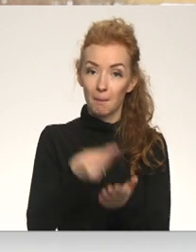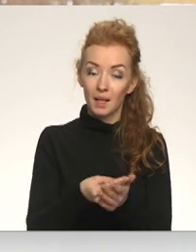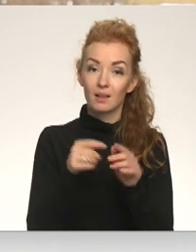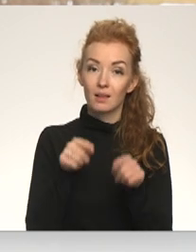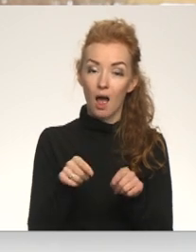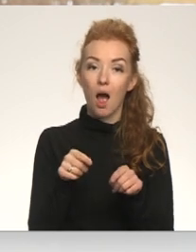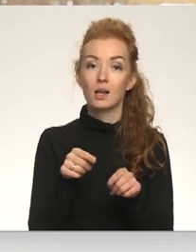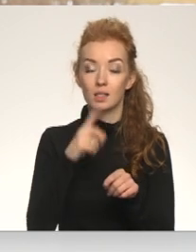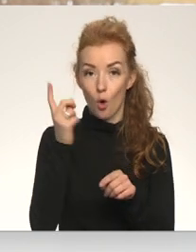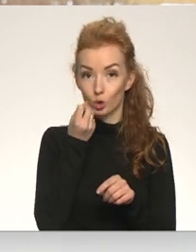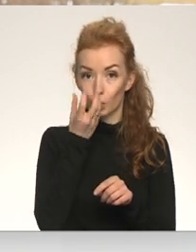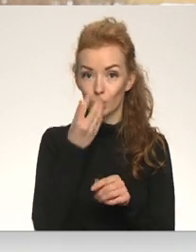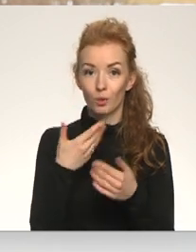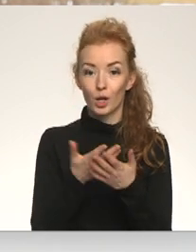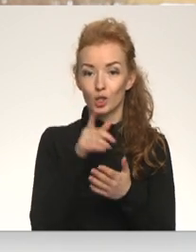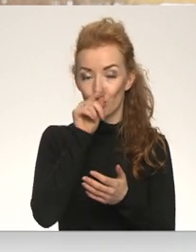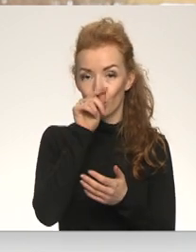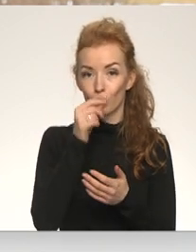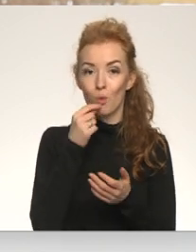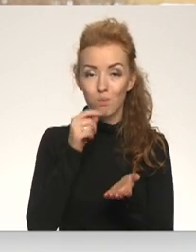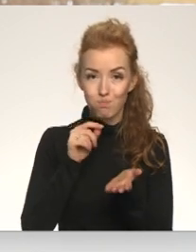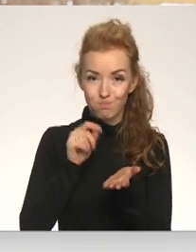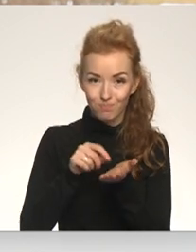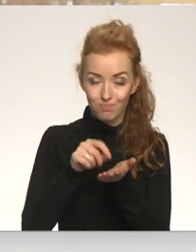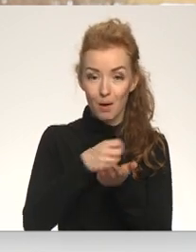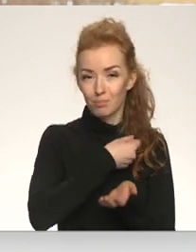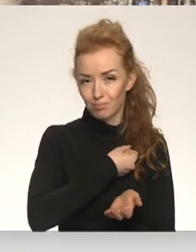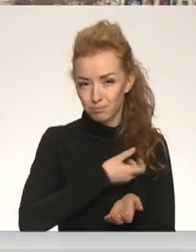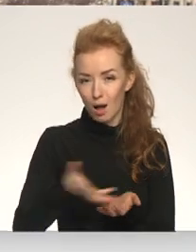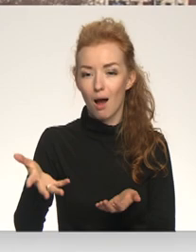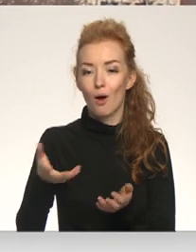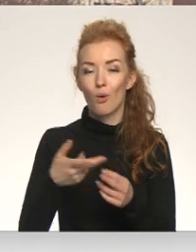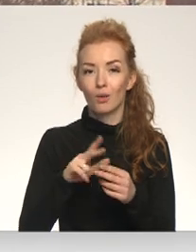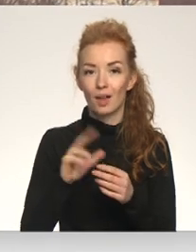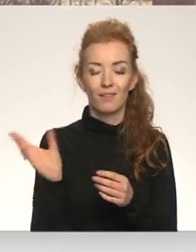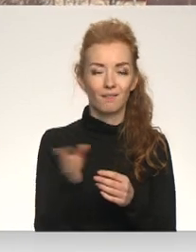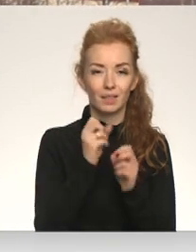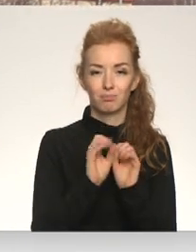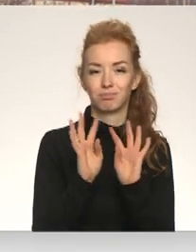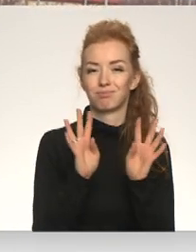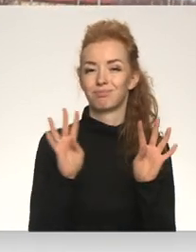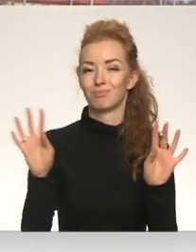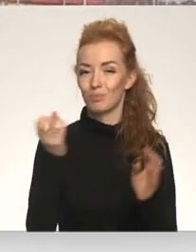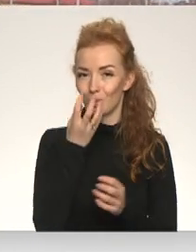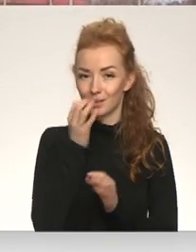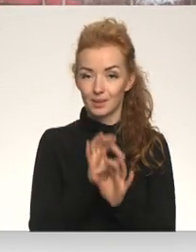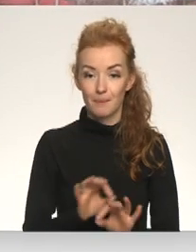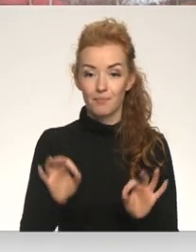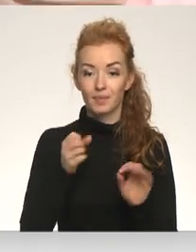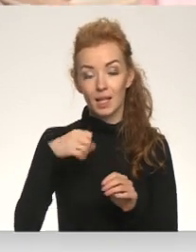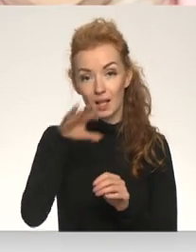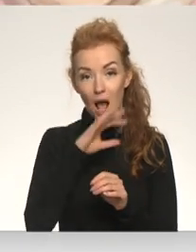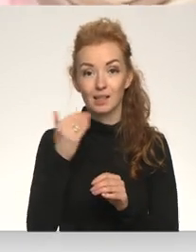ir domāts putnubarošanai. Tās vienkārši nokaisam un visa lauka malas auga ar skaistām puķēm. Dārznieku